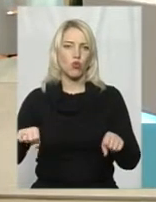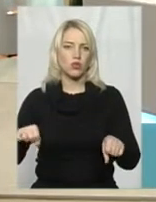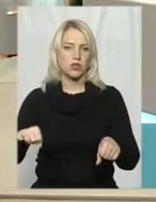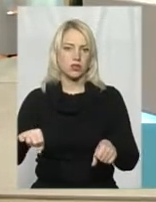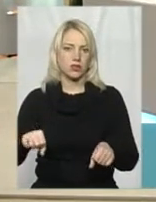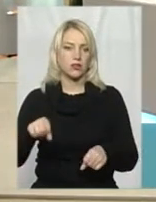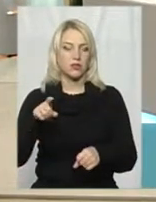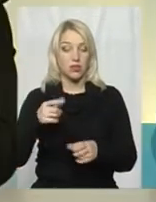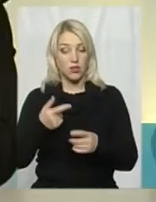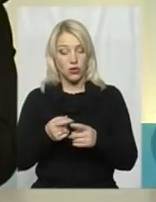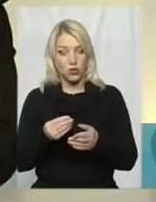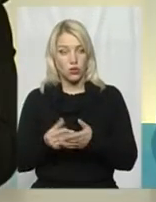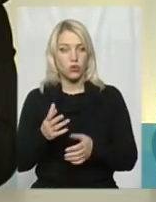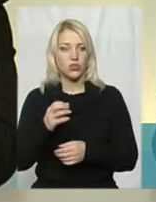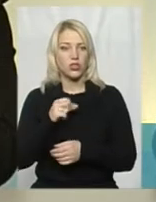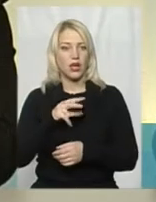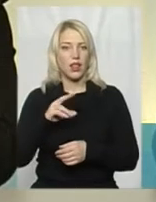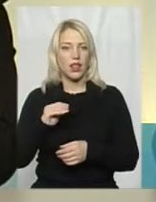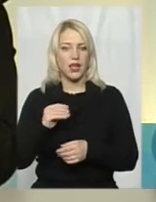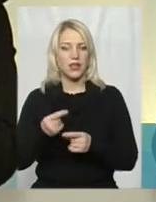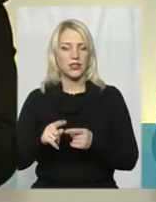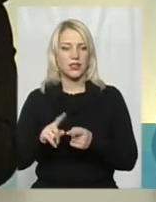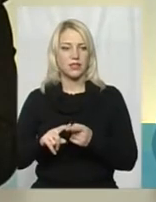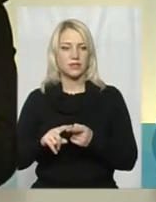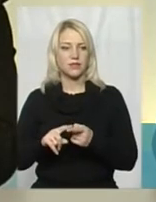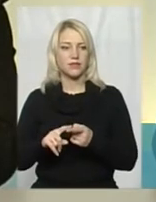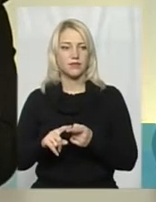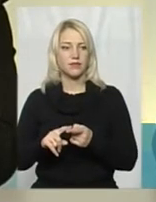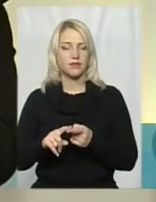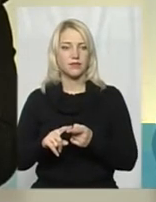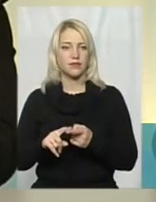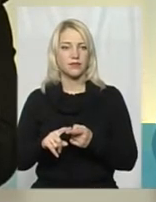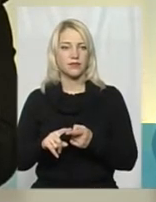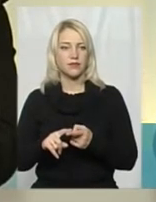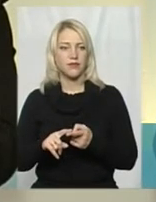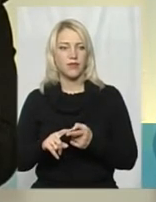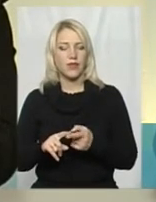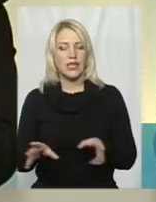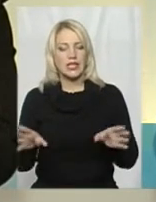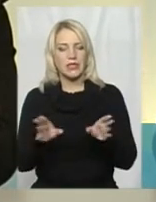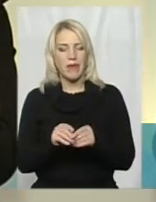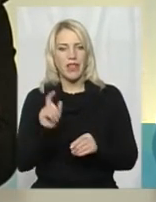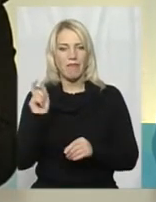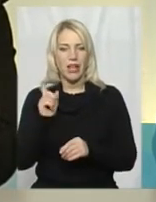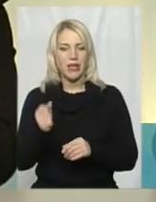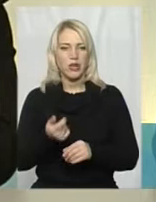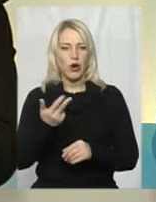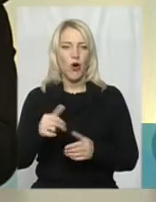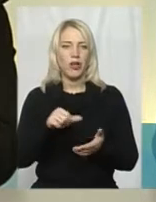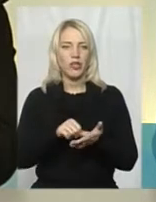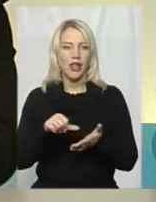Це вже дорожче, але це вже спільна власність кількох членів